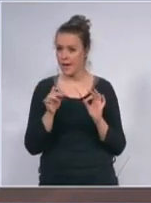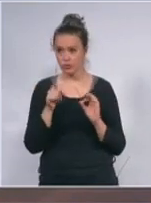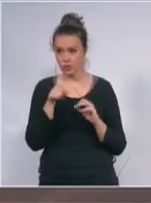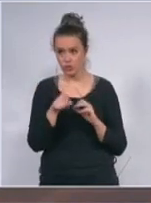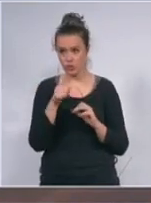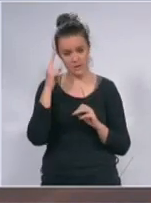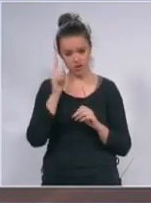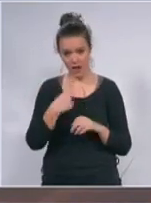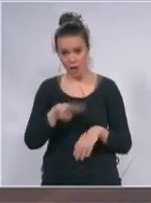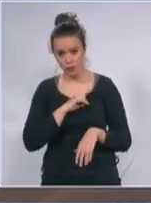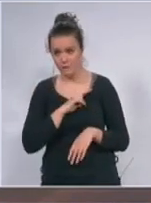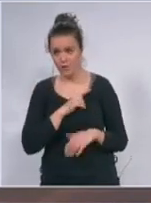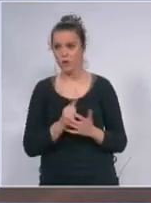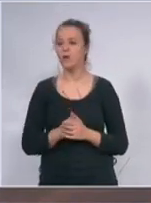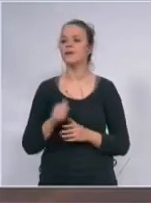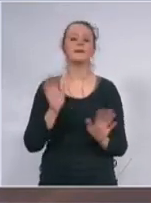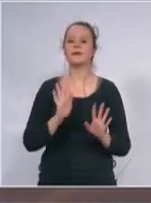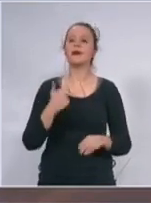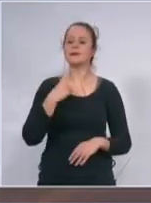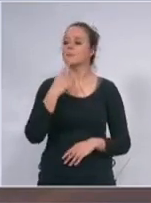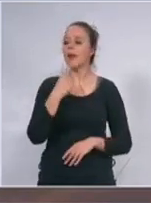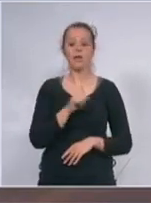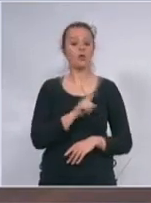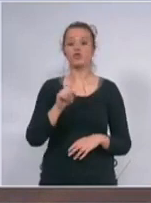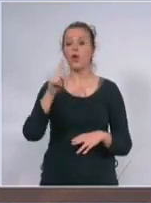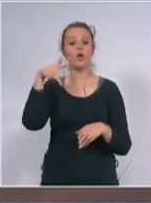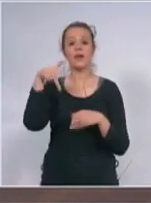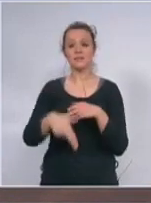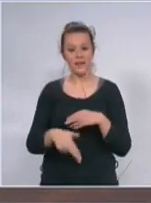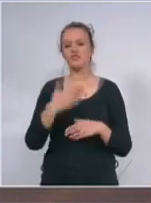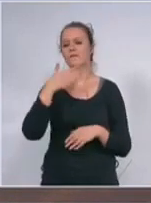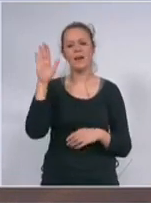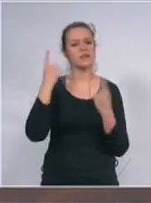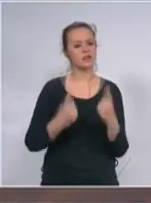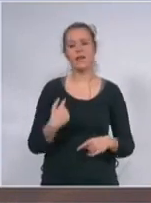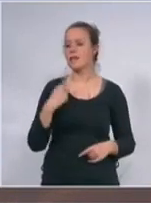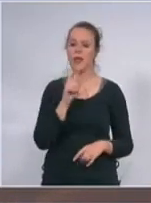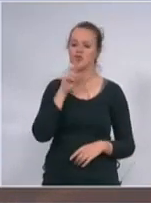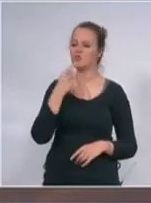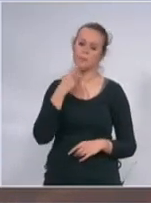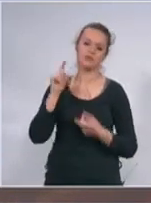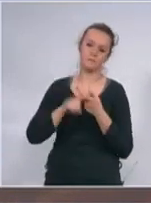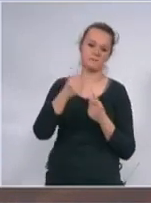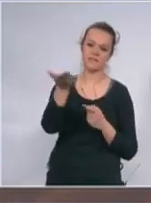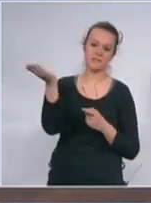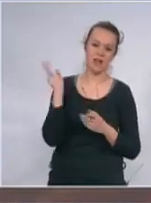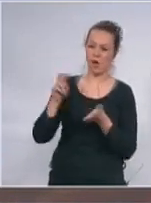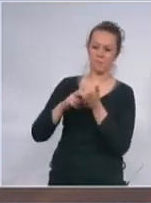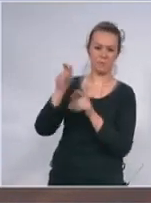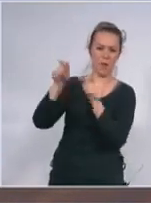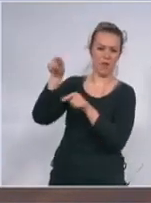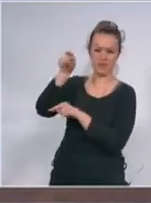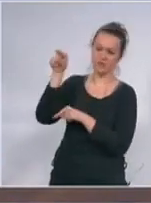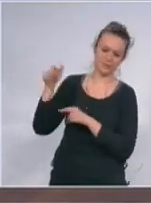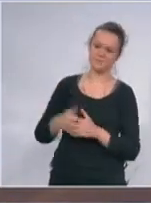ja sam rekao da dok se ne završi vanredno stanje ni reča o njima neću reći ni jednu jedinu reč